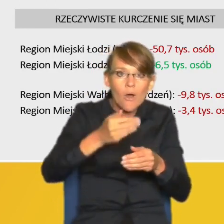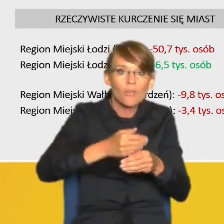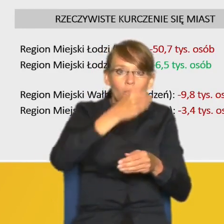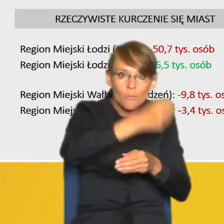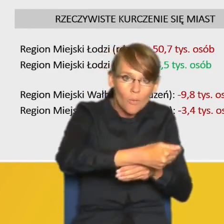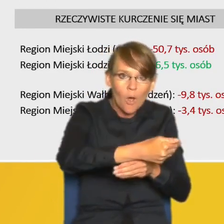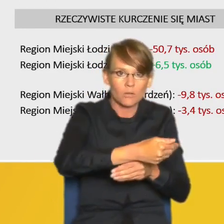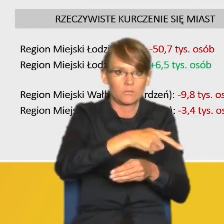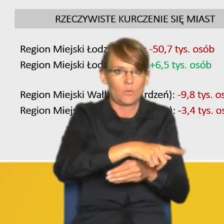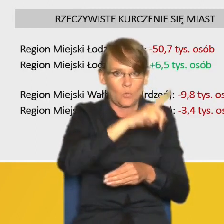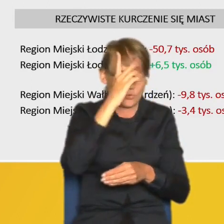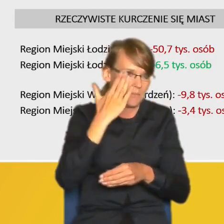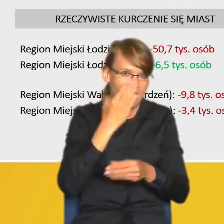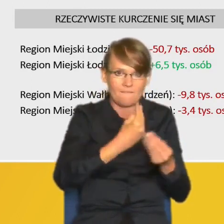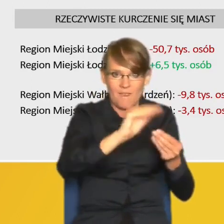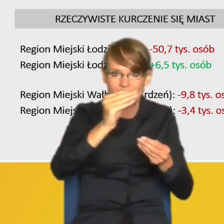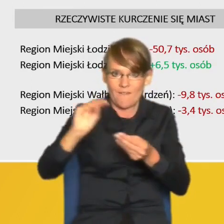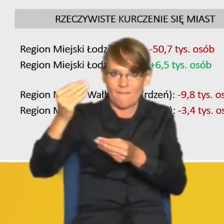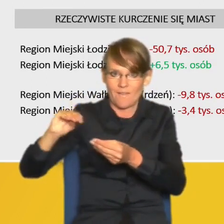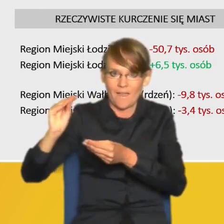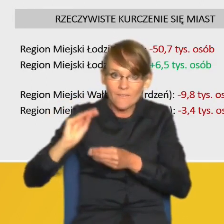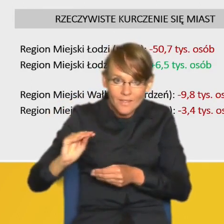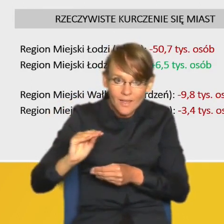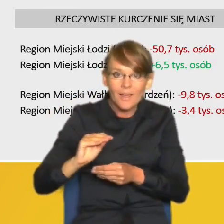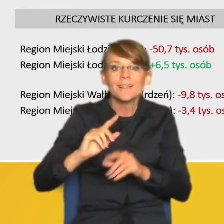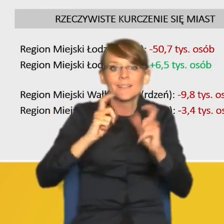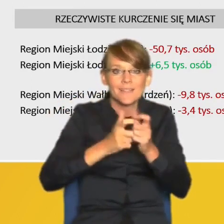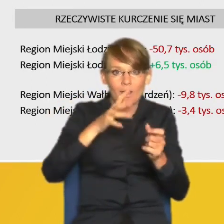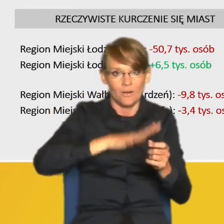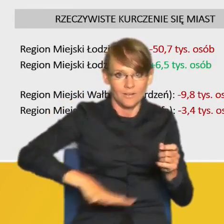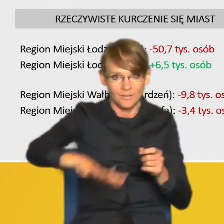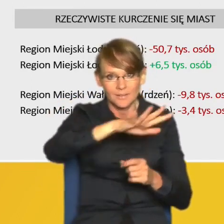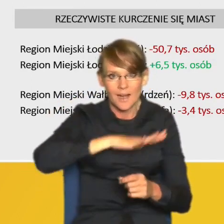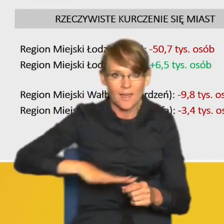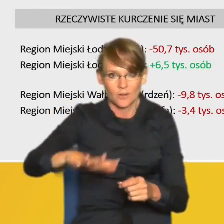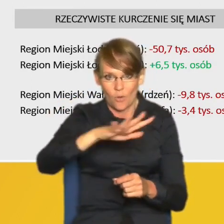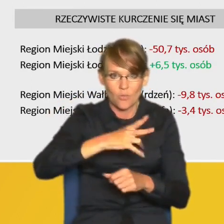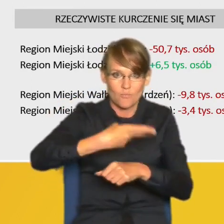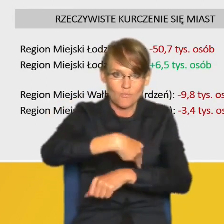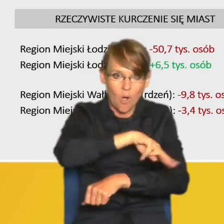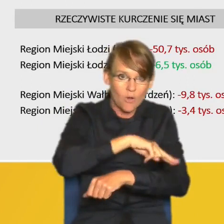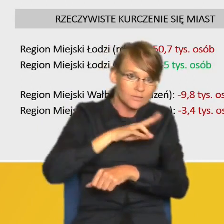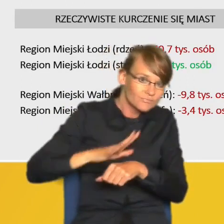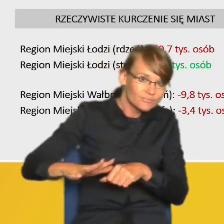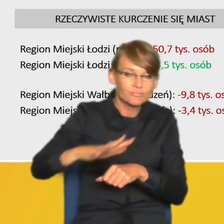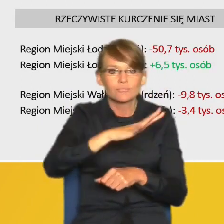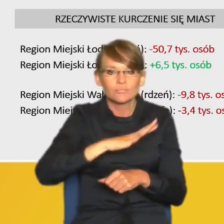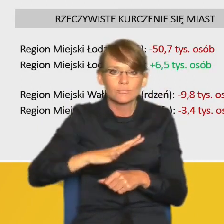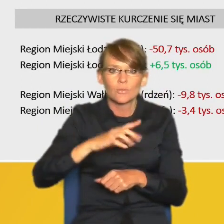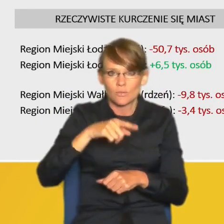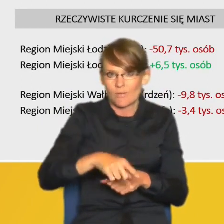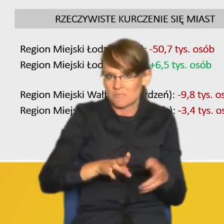w strefie podmiejskiej, w rezultacie czego cały region miejski Poznania jest regionem